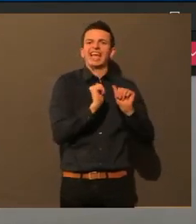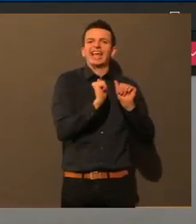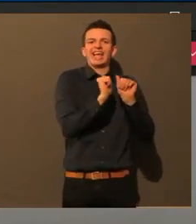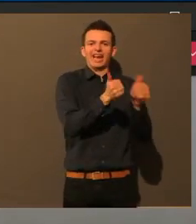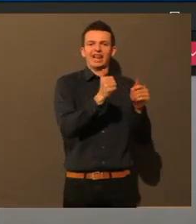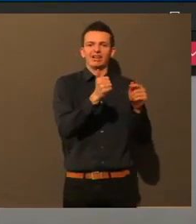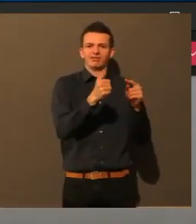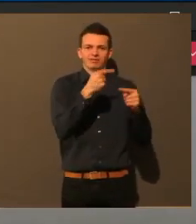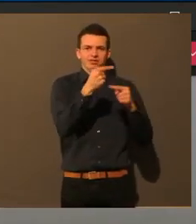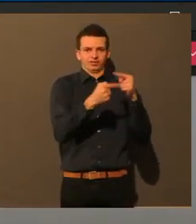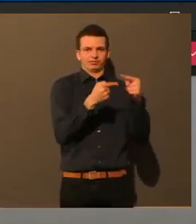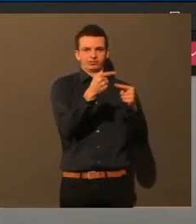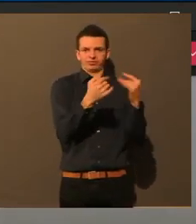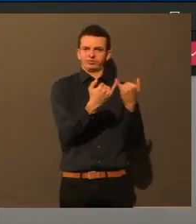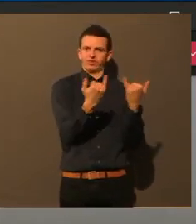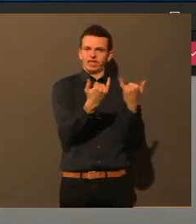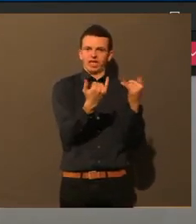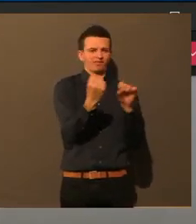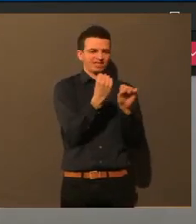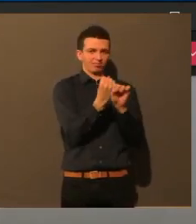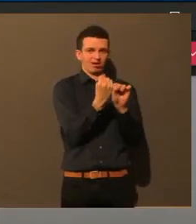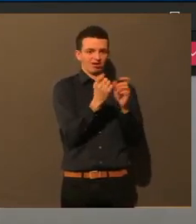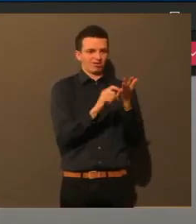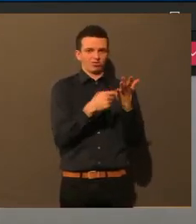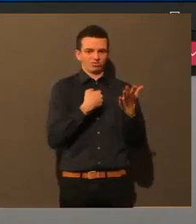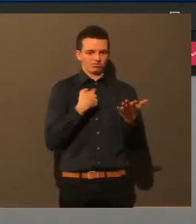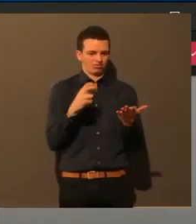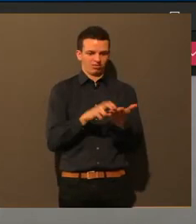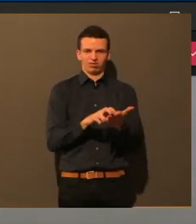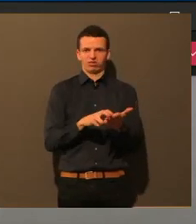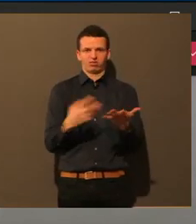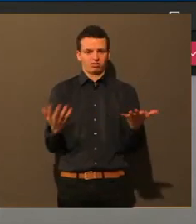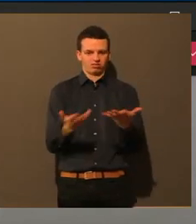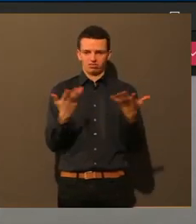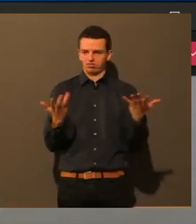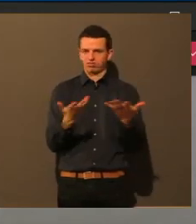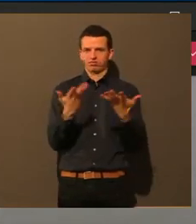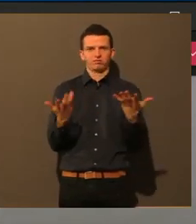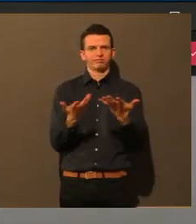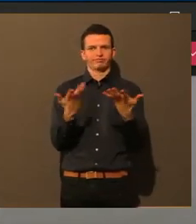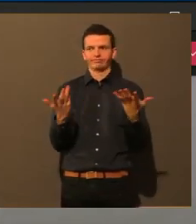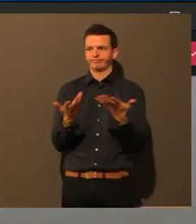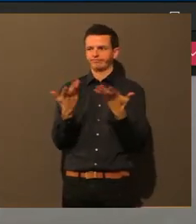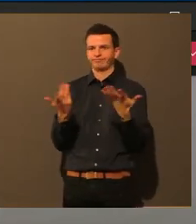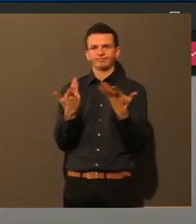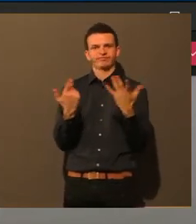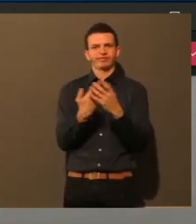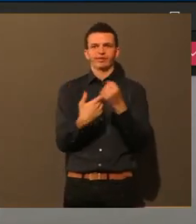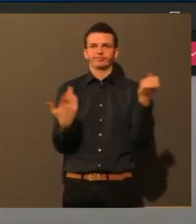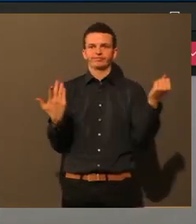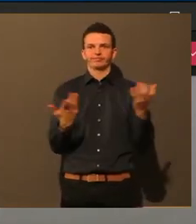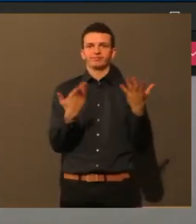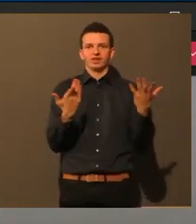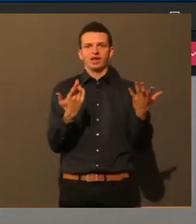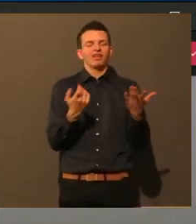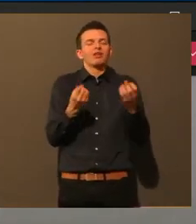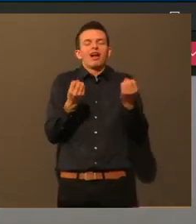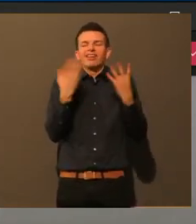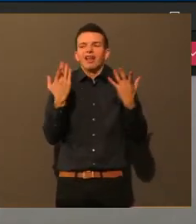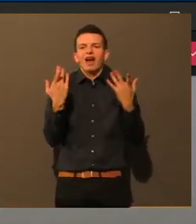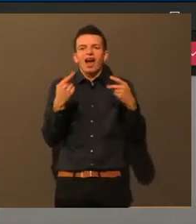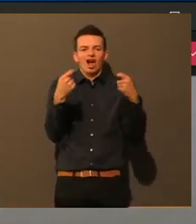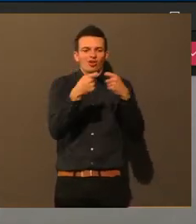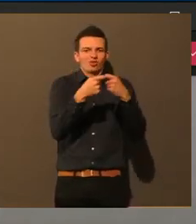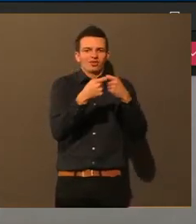bin ich so ein bisschen, stehe ich irgendwie so im Lernen da. Also klar, es gibt überall diese Regelungen, man soll niemanden treffen und Kontakt vermeiden und sich